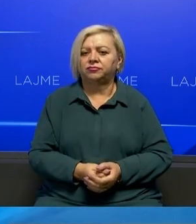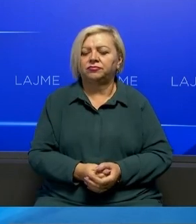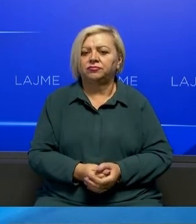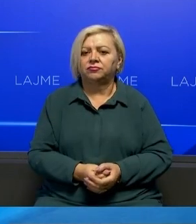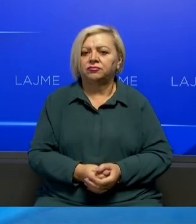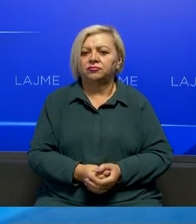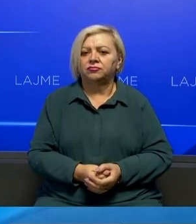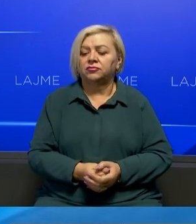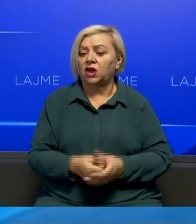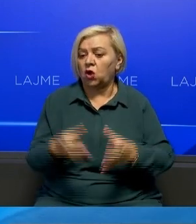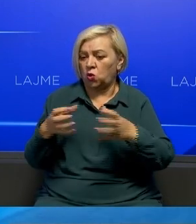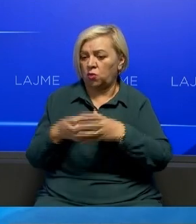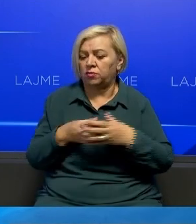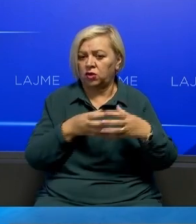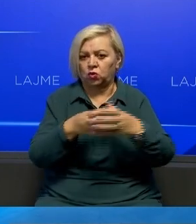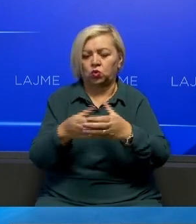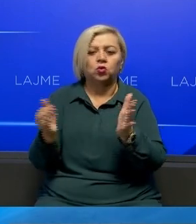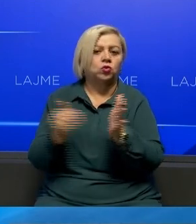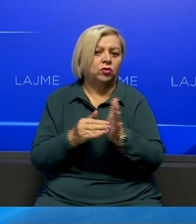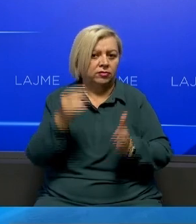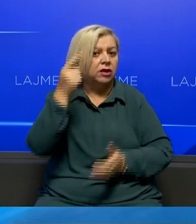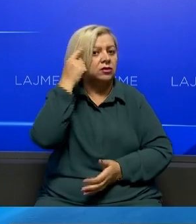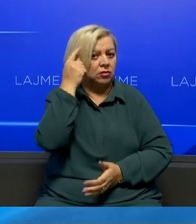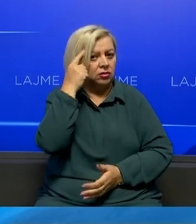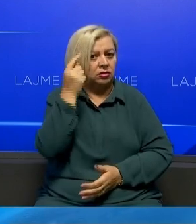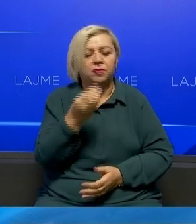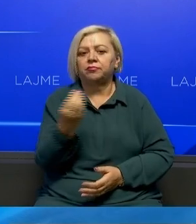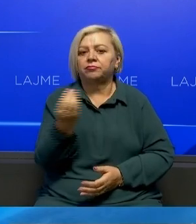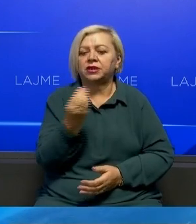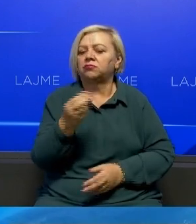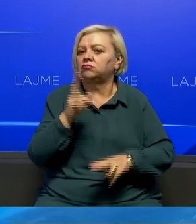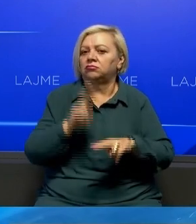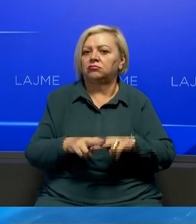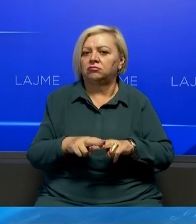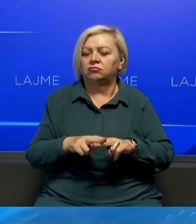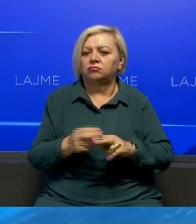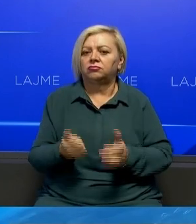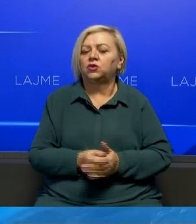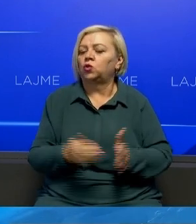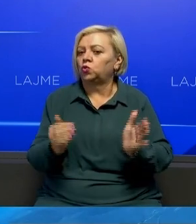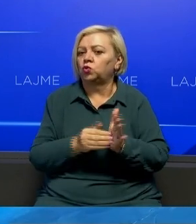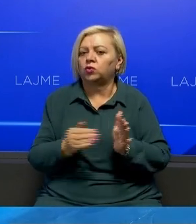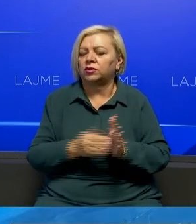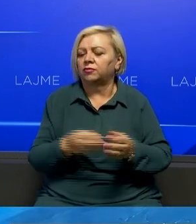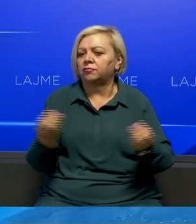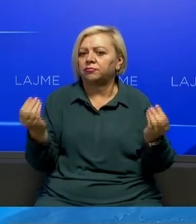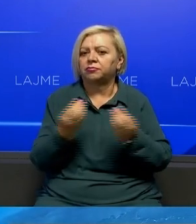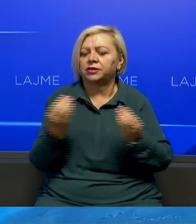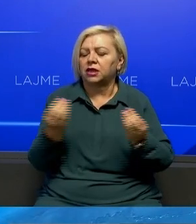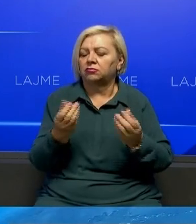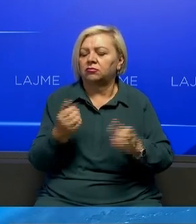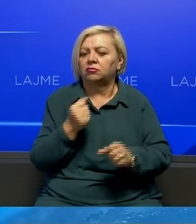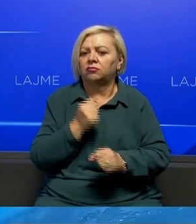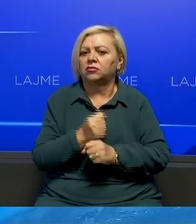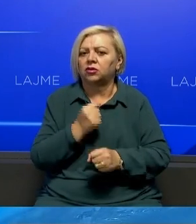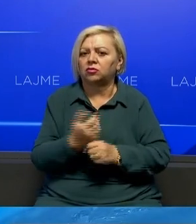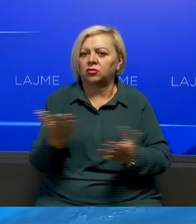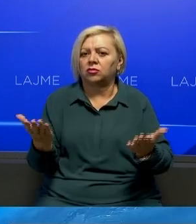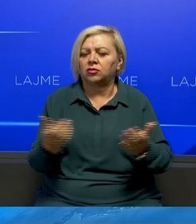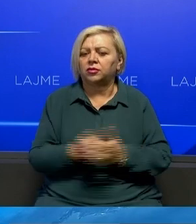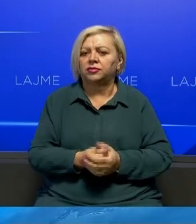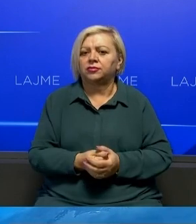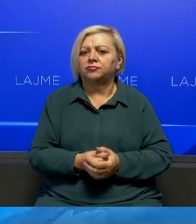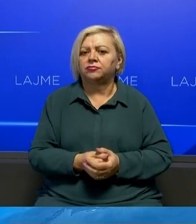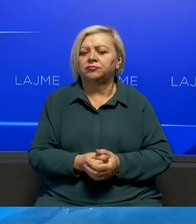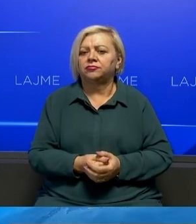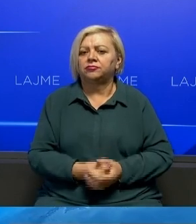apo të komunitetet e tjera duhet me dit pëse po merë një vendim duhet me dit pëse po bohet një veprim dhe duhet me dit cëla të